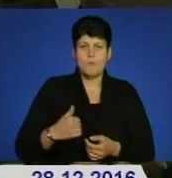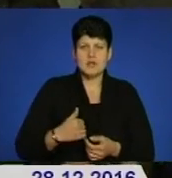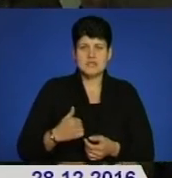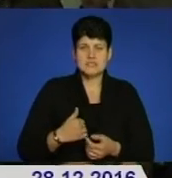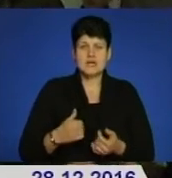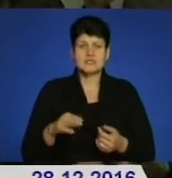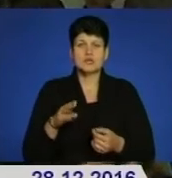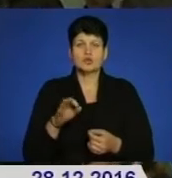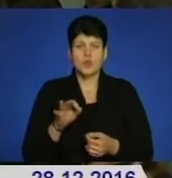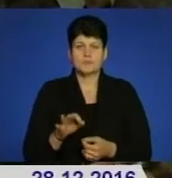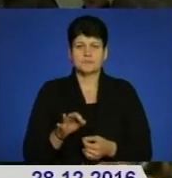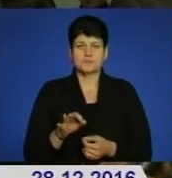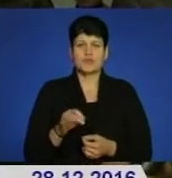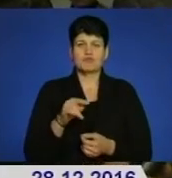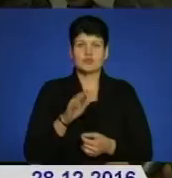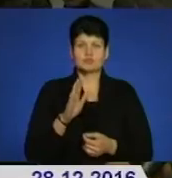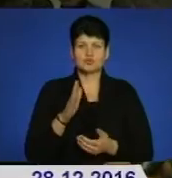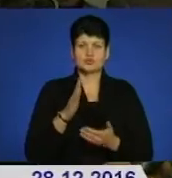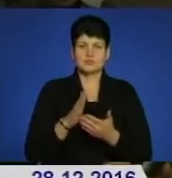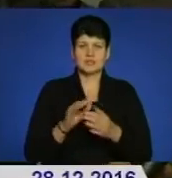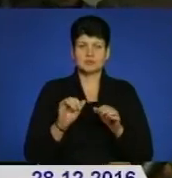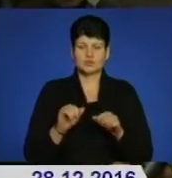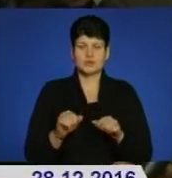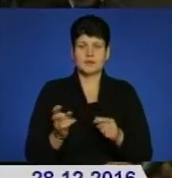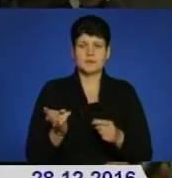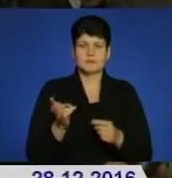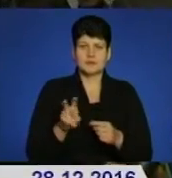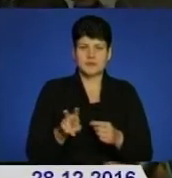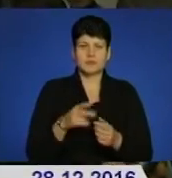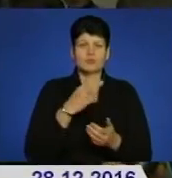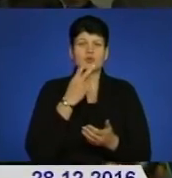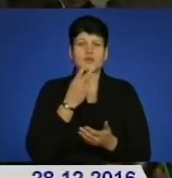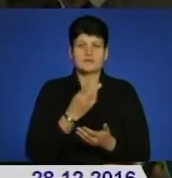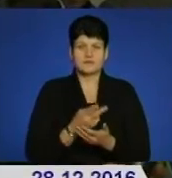то вони будуть мати можливість підійти, подивитися,